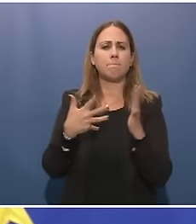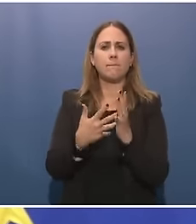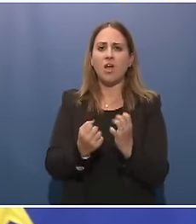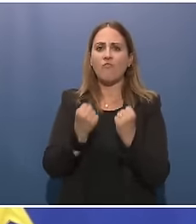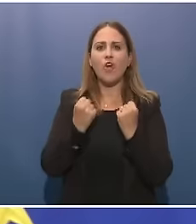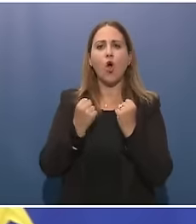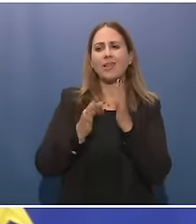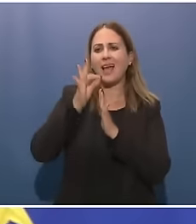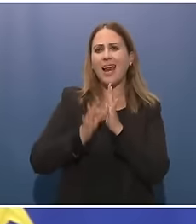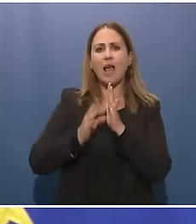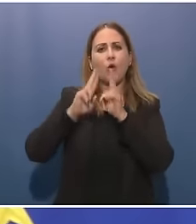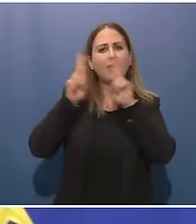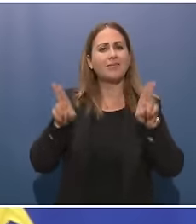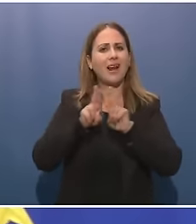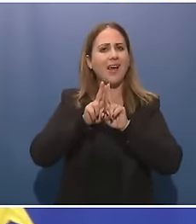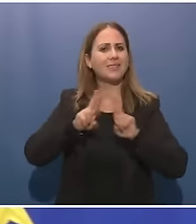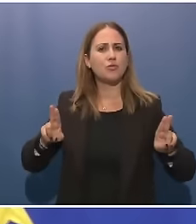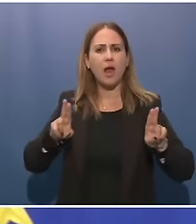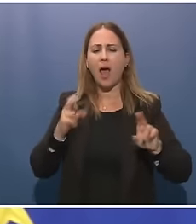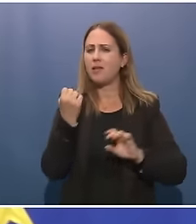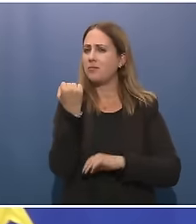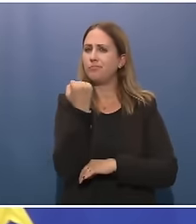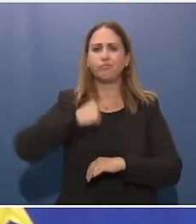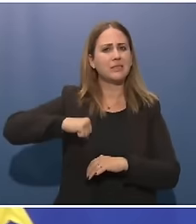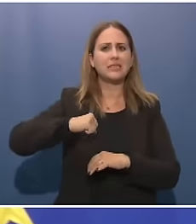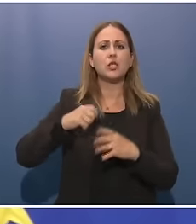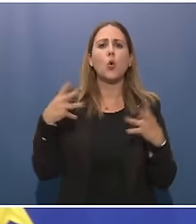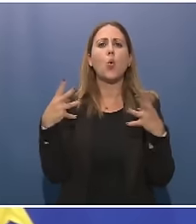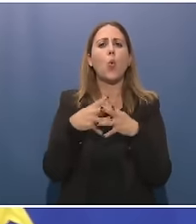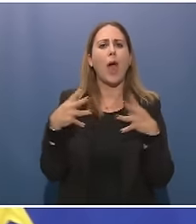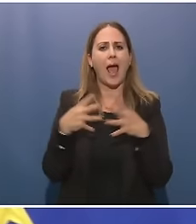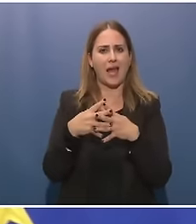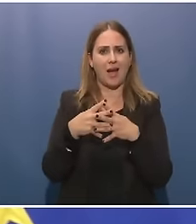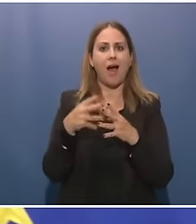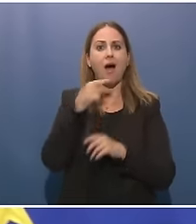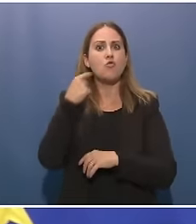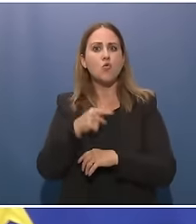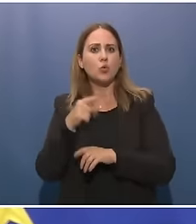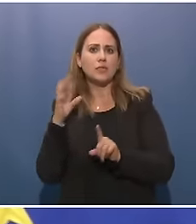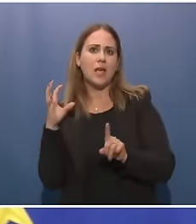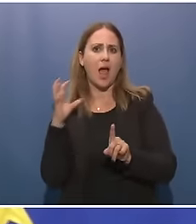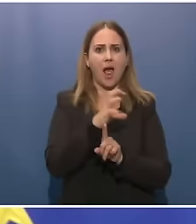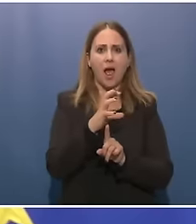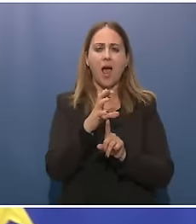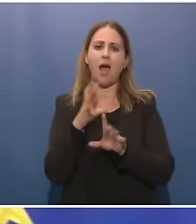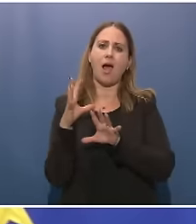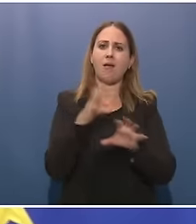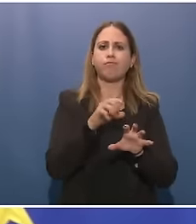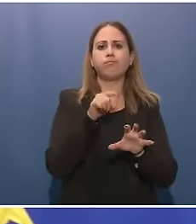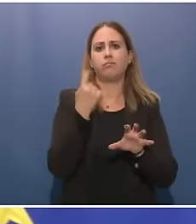internazionali, dalla guerra d'aggressione russa all'Ucraina che sta avendo effetti, come vediamo,